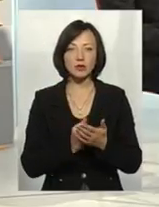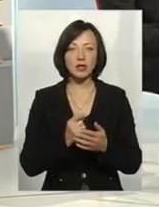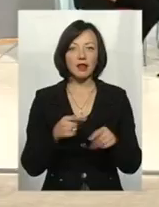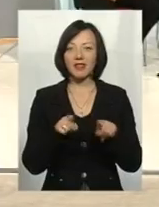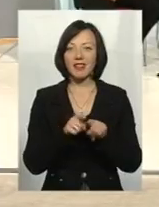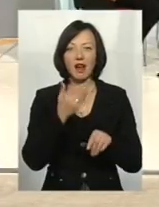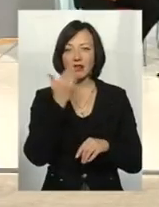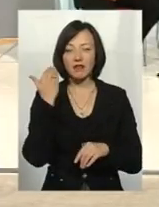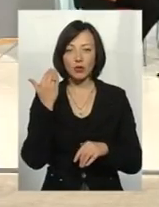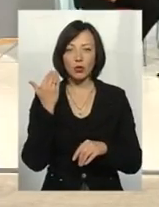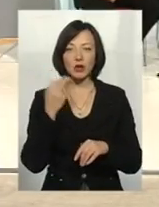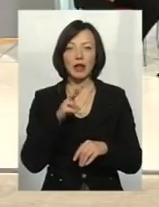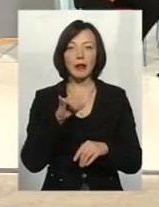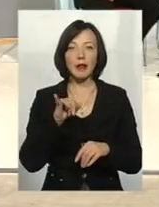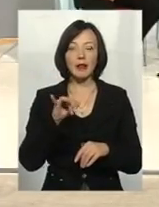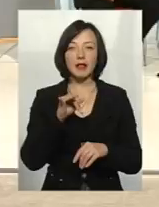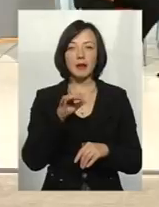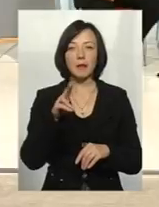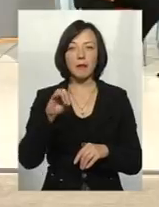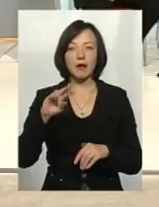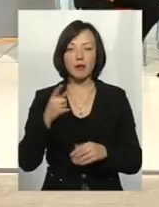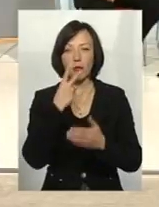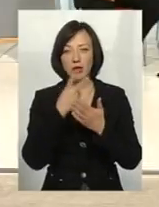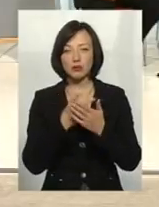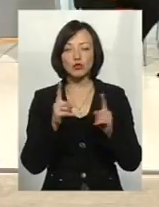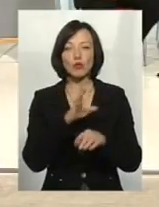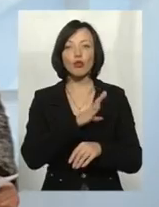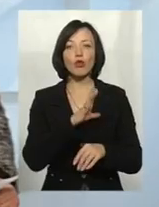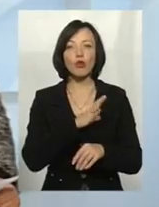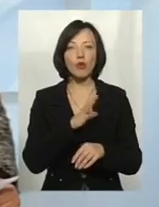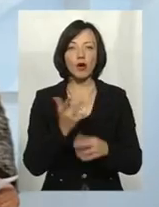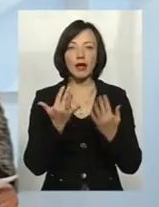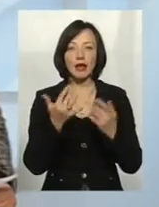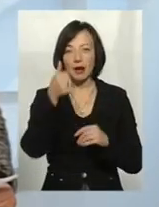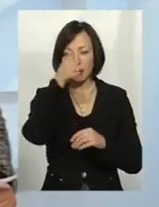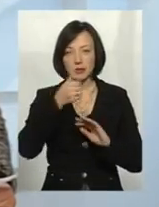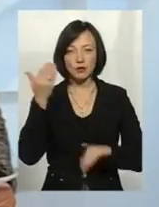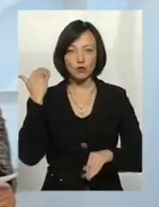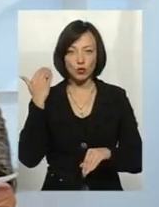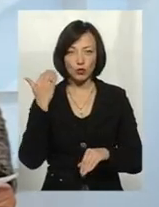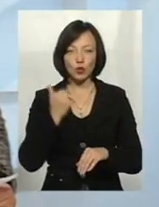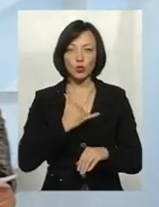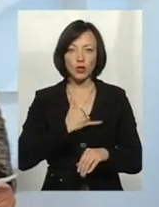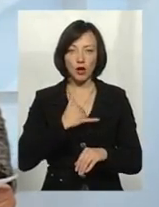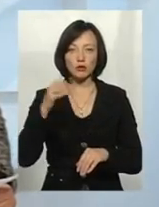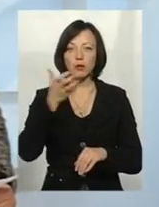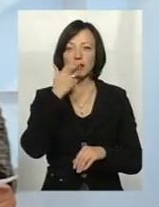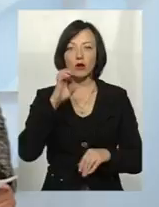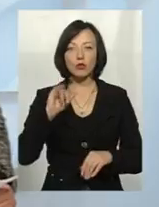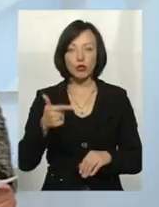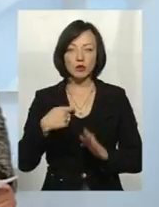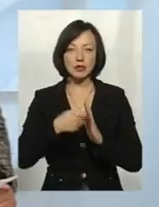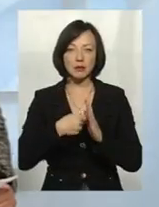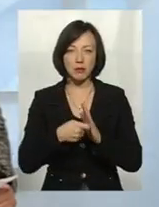це буквально липень, місяць, давайте поглянемо, що було кілька місяців тому у нашому Південному Бузі.